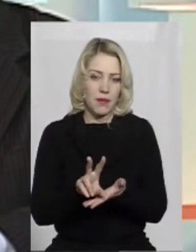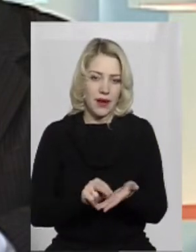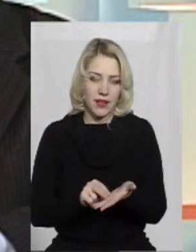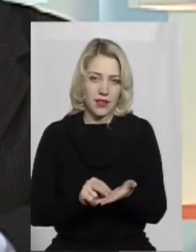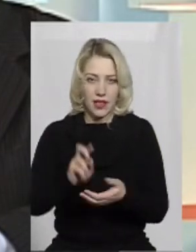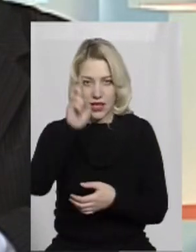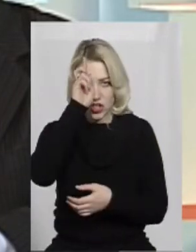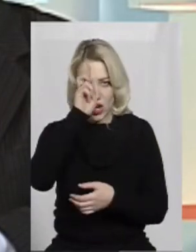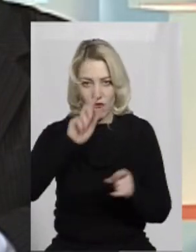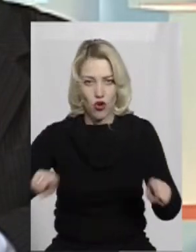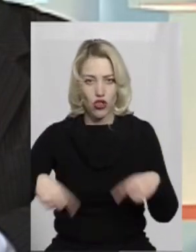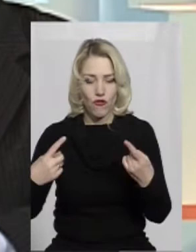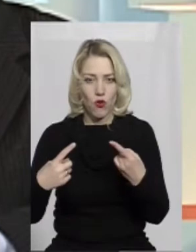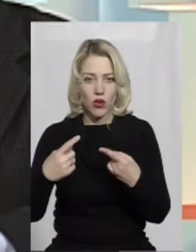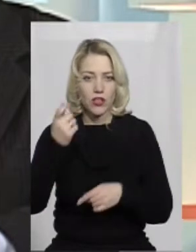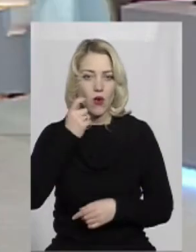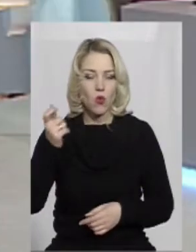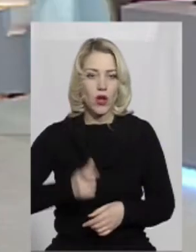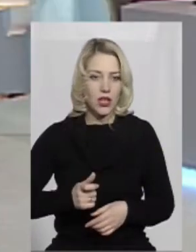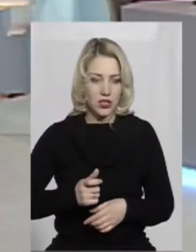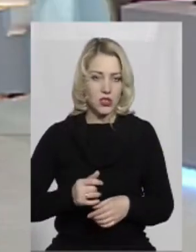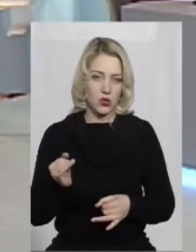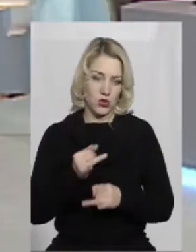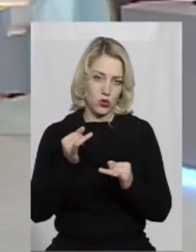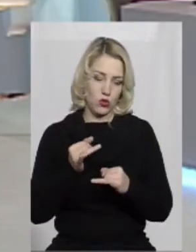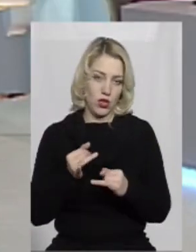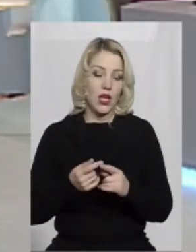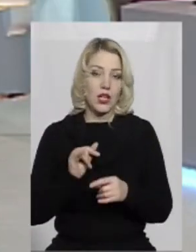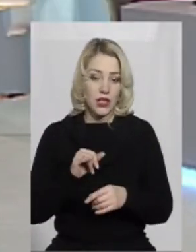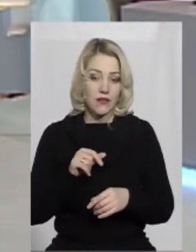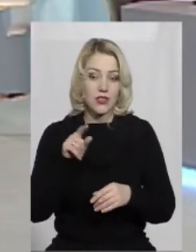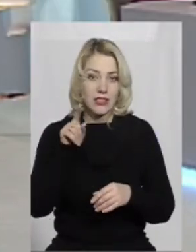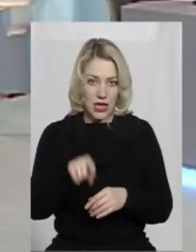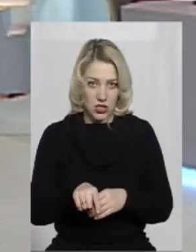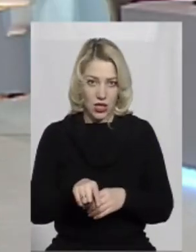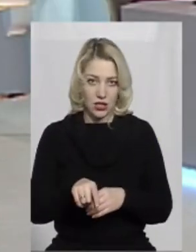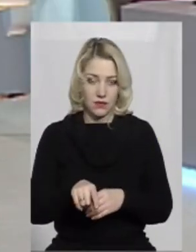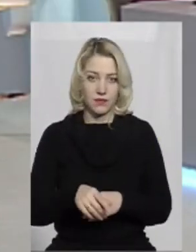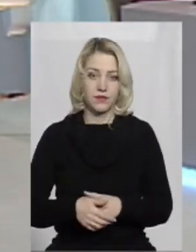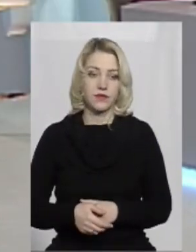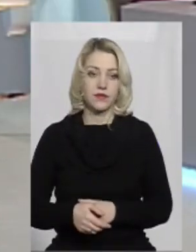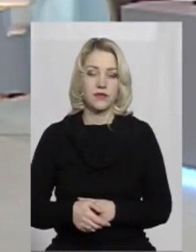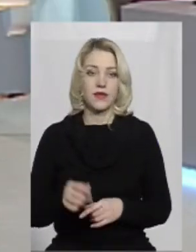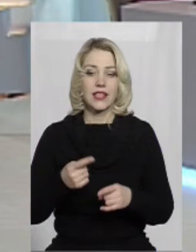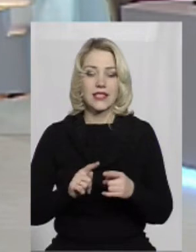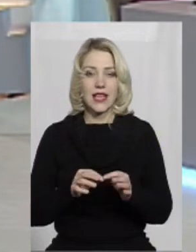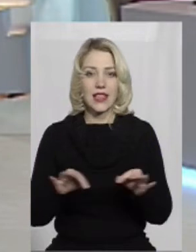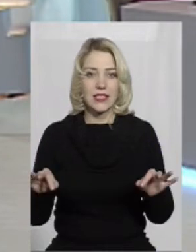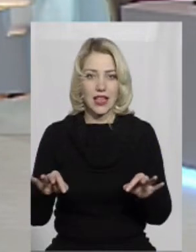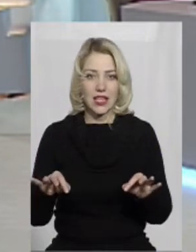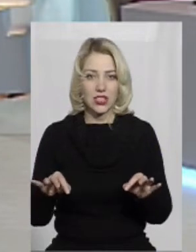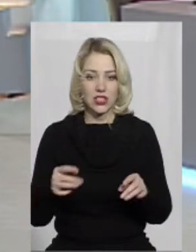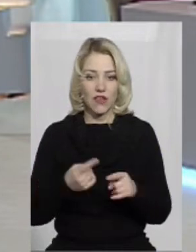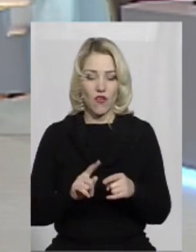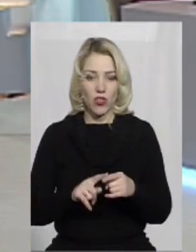приклад державотворення в українській історії, що все ж таки ця незалежність,